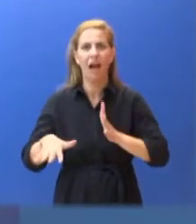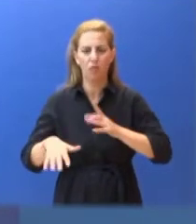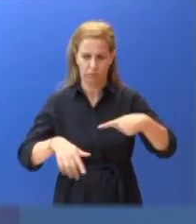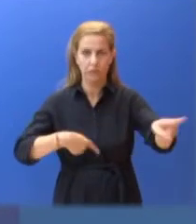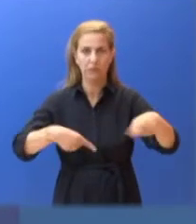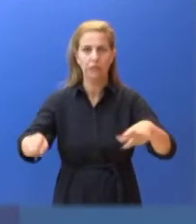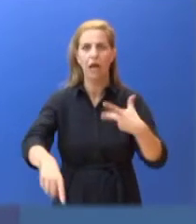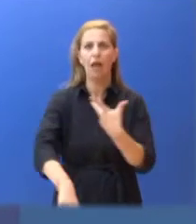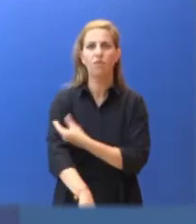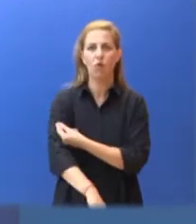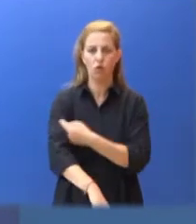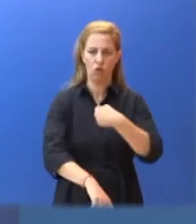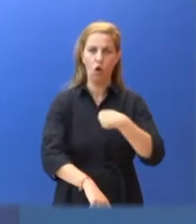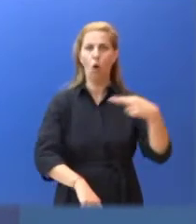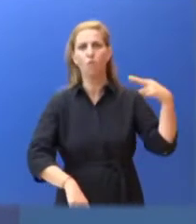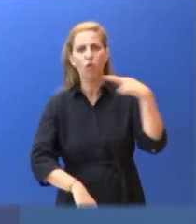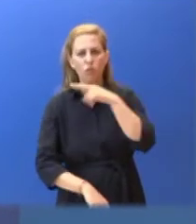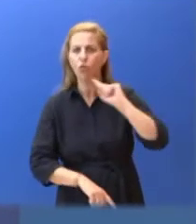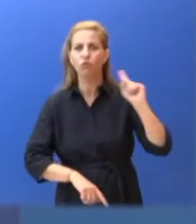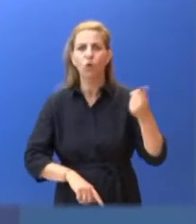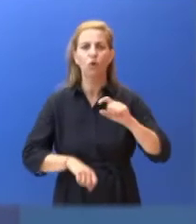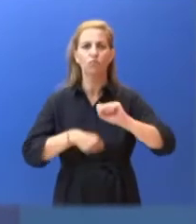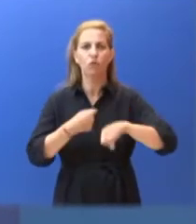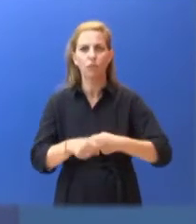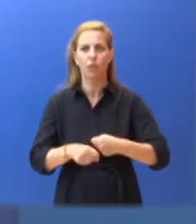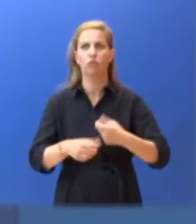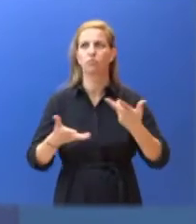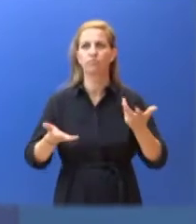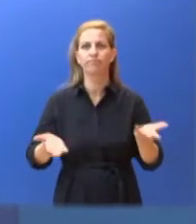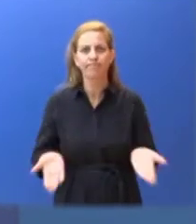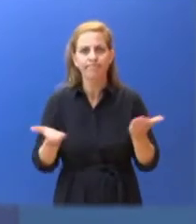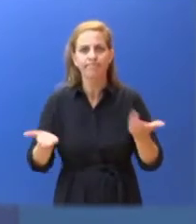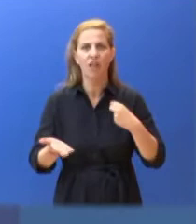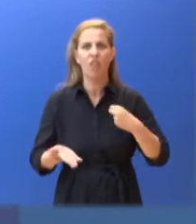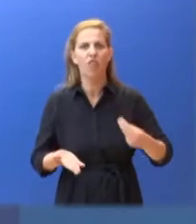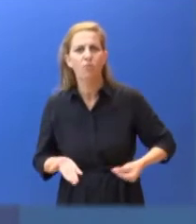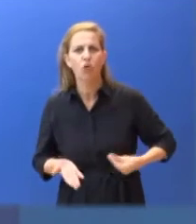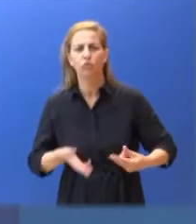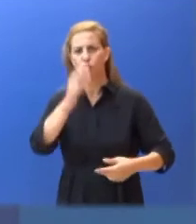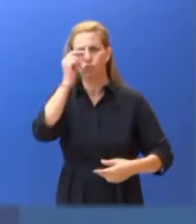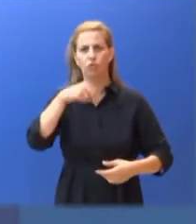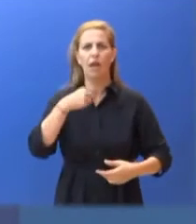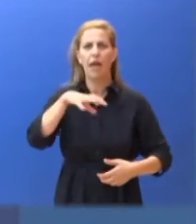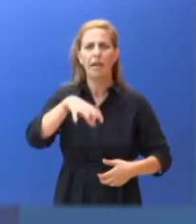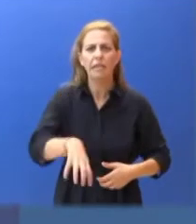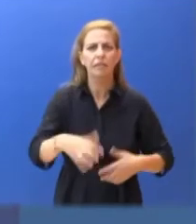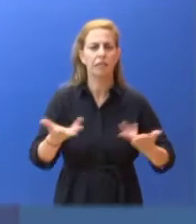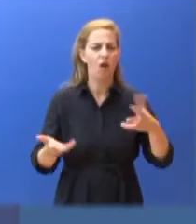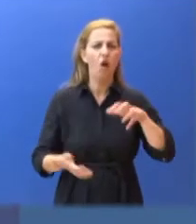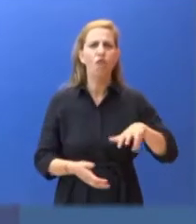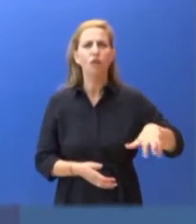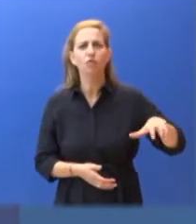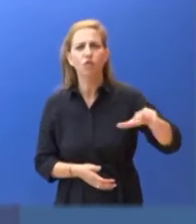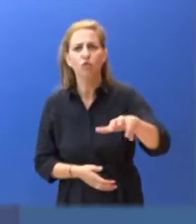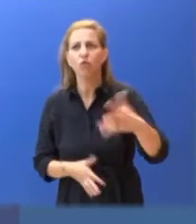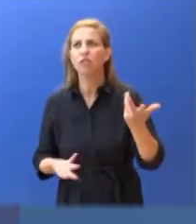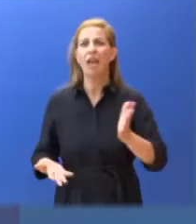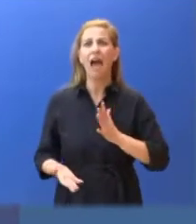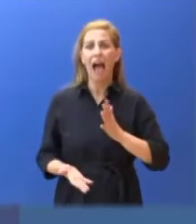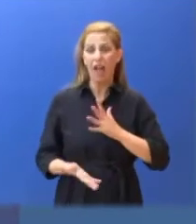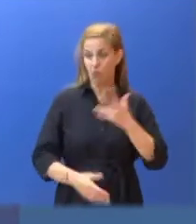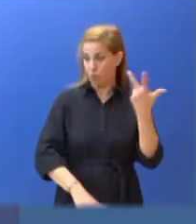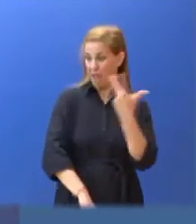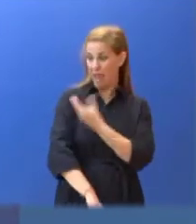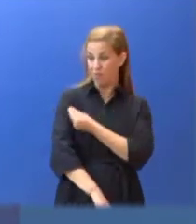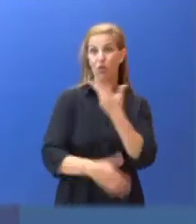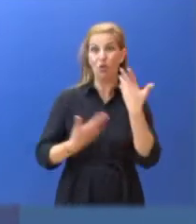επιδιώκουμε την κινητοποίηση όλων τοπικής αυτοδιοίκησης, εκκλησίας, τοπικών φορέων αλλά και των συμπολιτών μας που